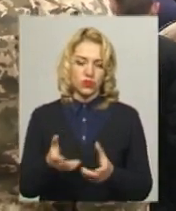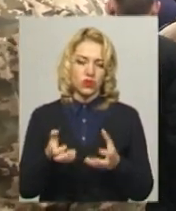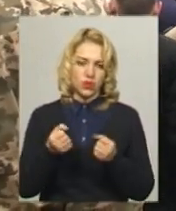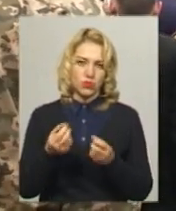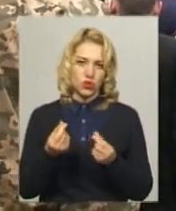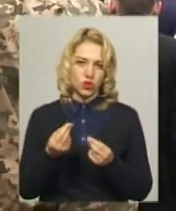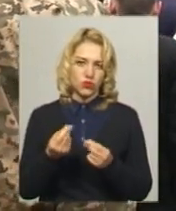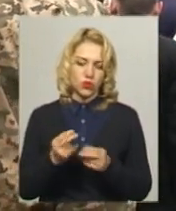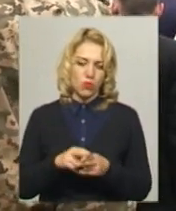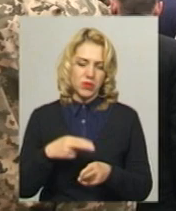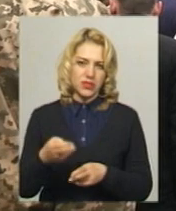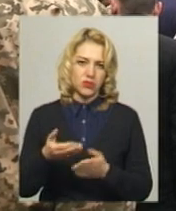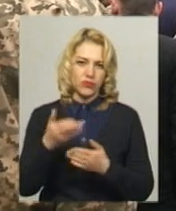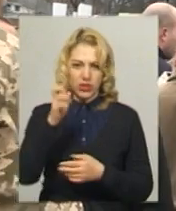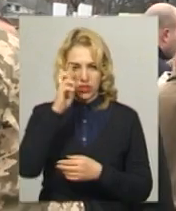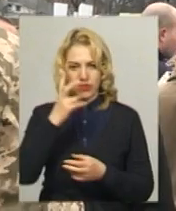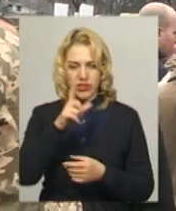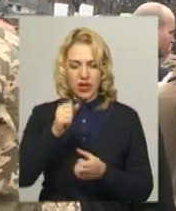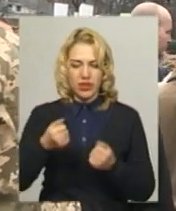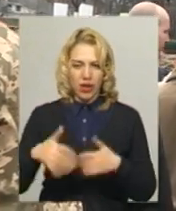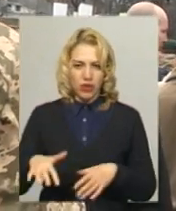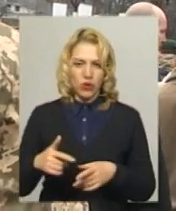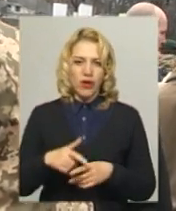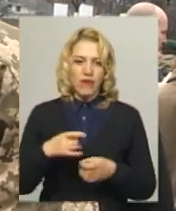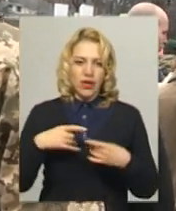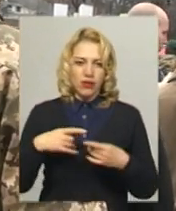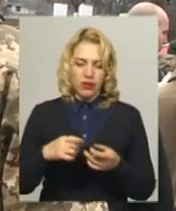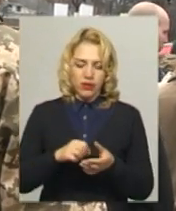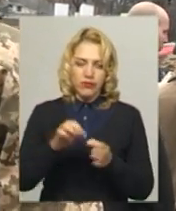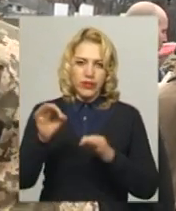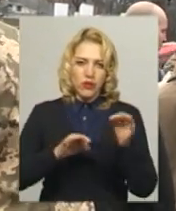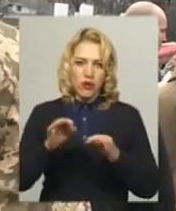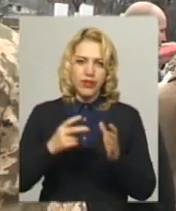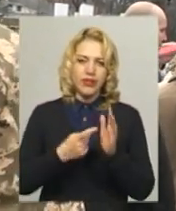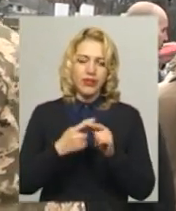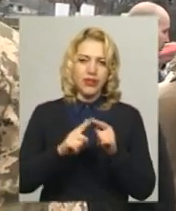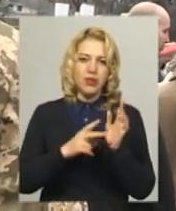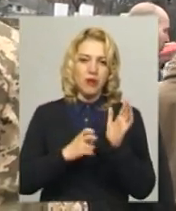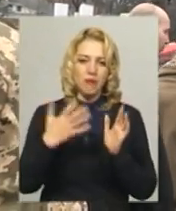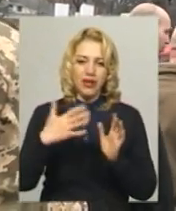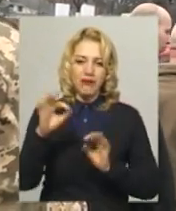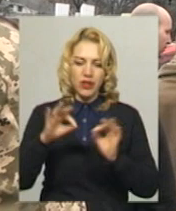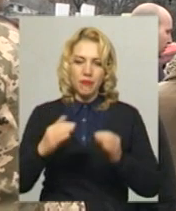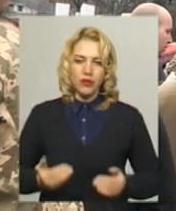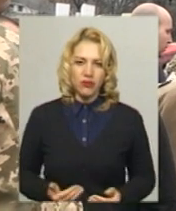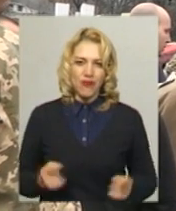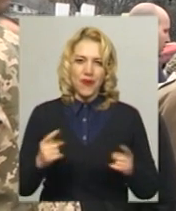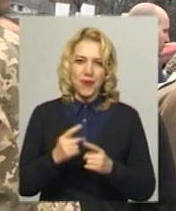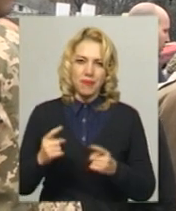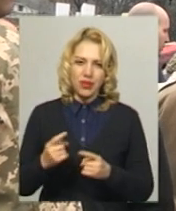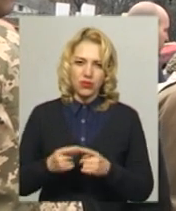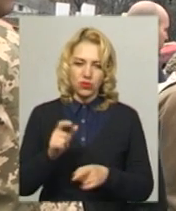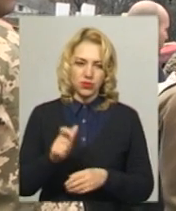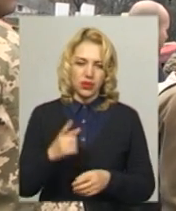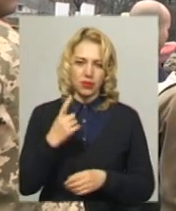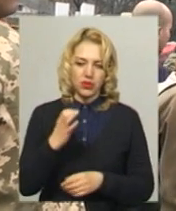грошову компенсацію від держави за втрату. У відсотковому еквіваленті це 750 відсотків від прожиткового мінімуму громадян